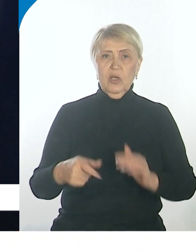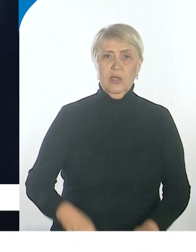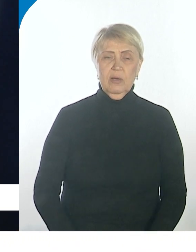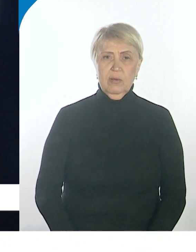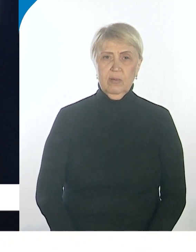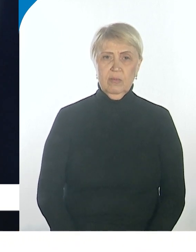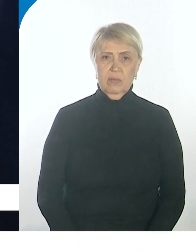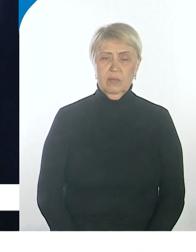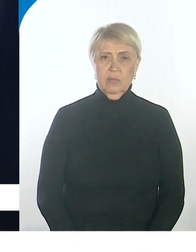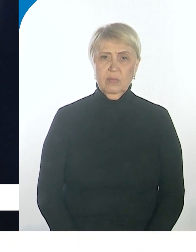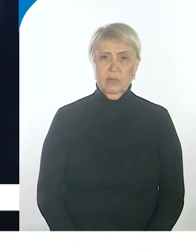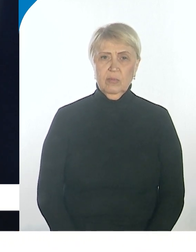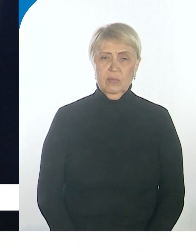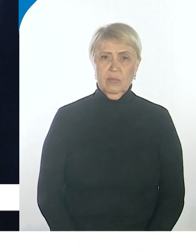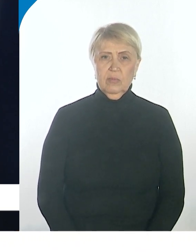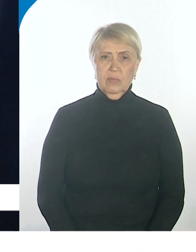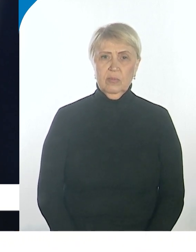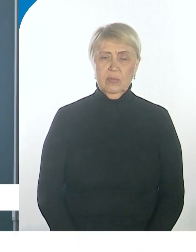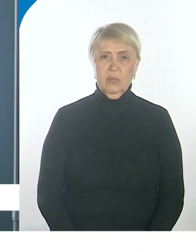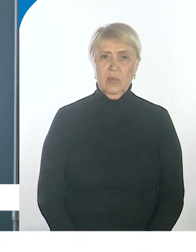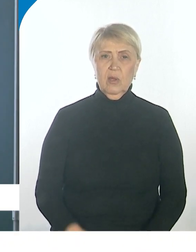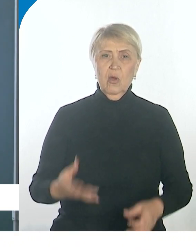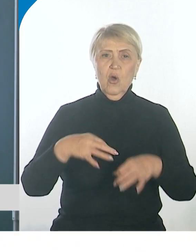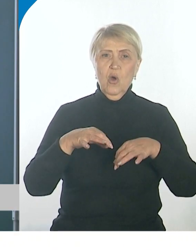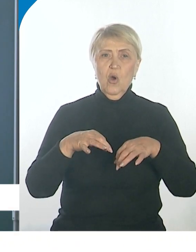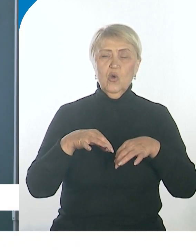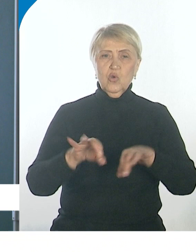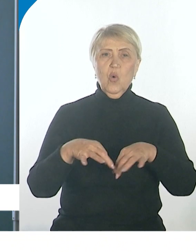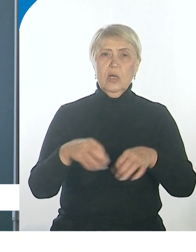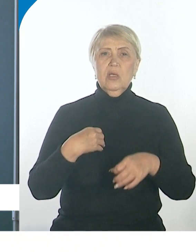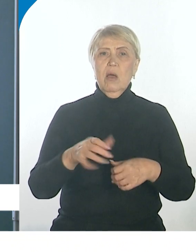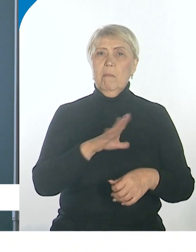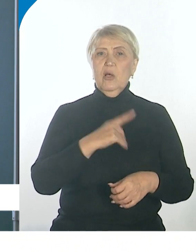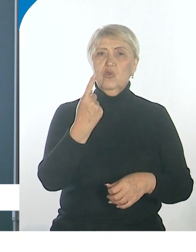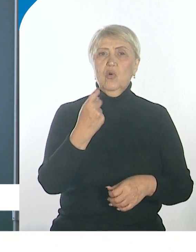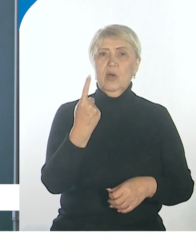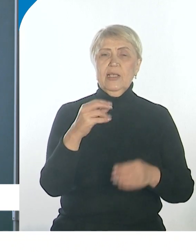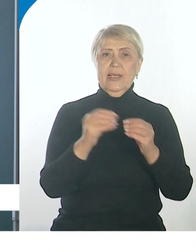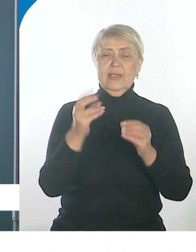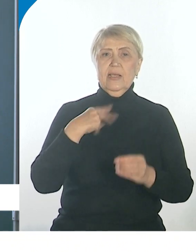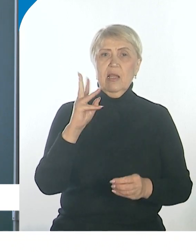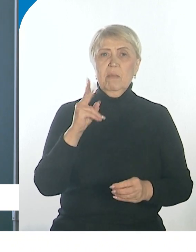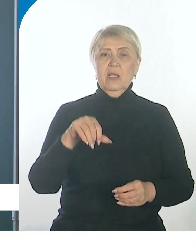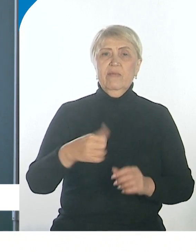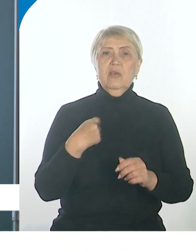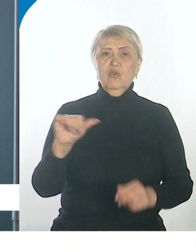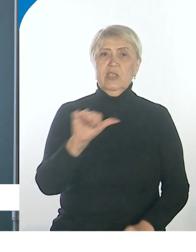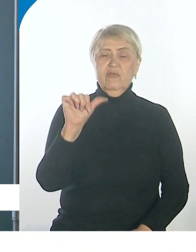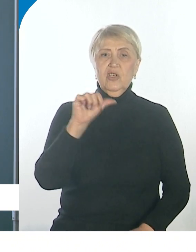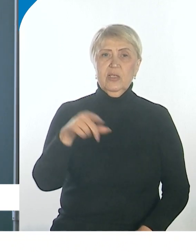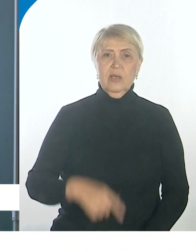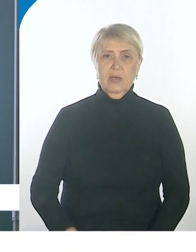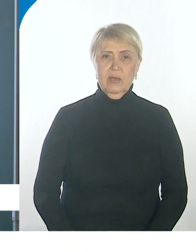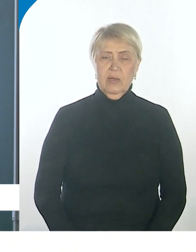подкачал, они бескамерные. Безкамерные. Скорость где-то 110 км в час была, а взлет две 121 тонны. У меня 31